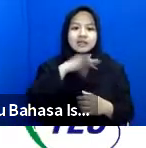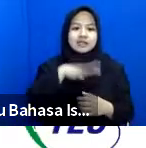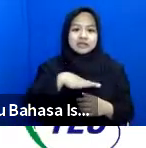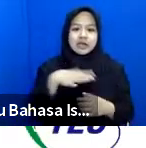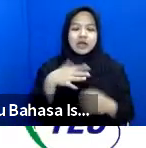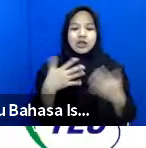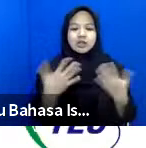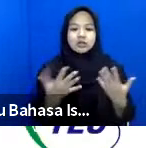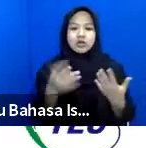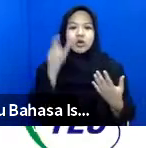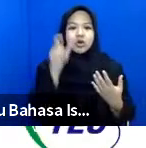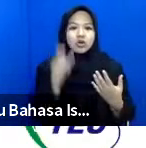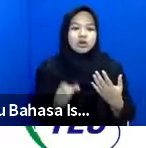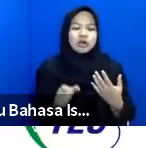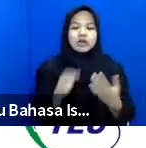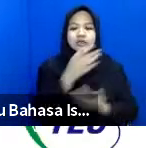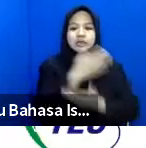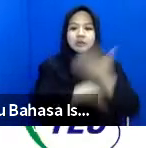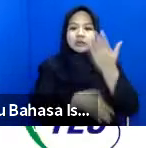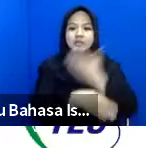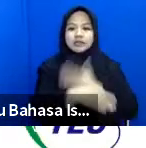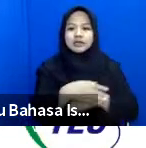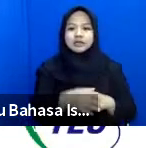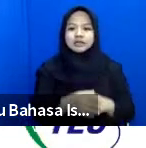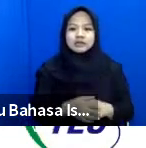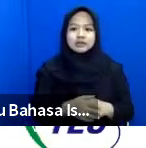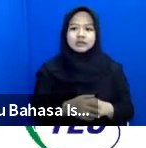orang dengan penyandang disabilitas